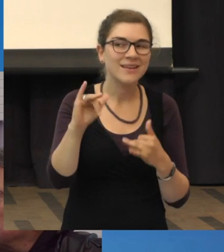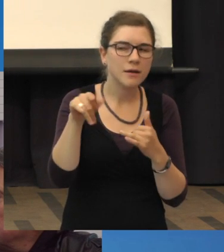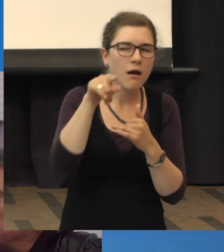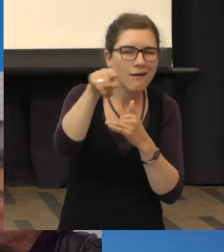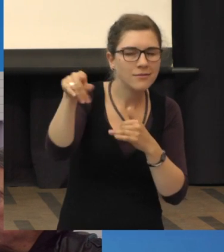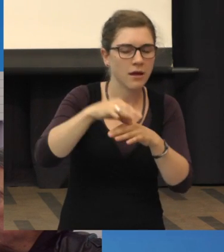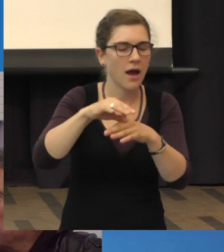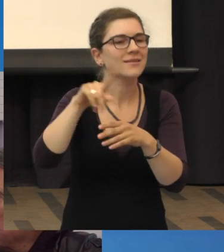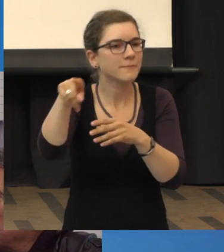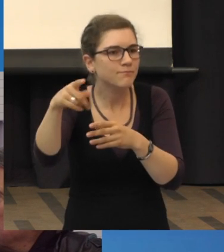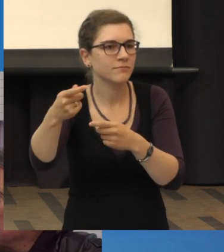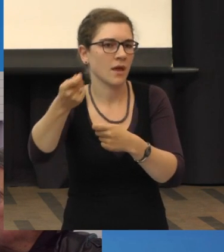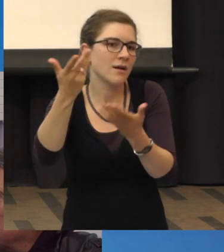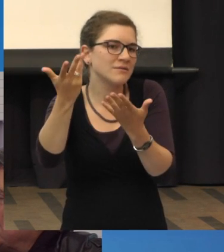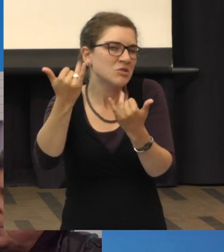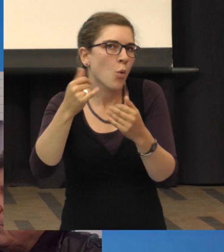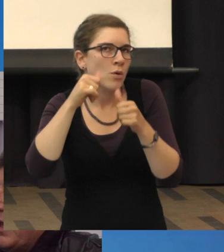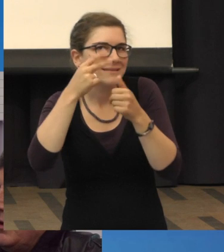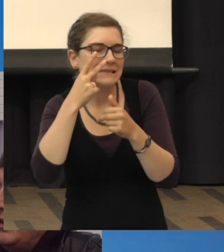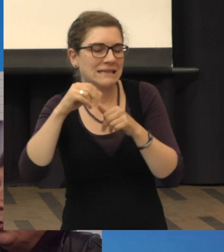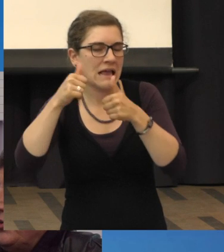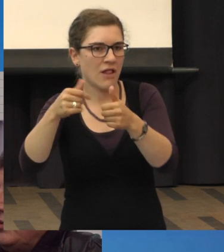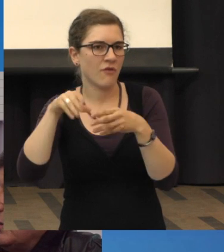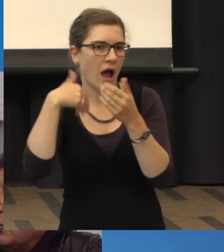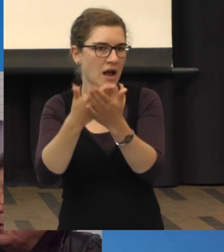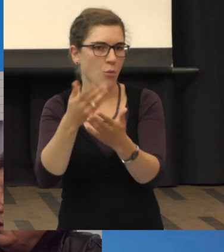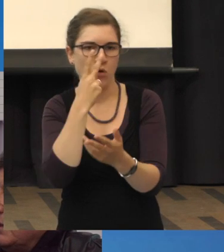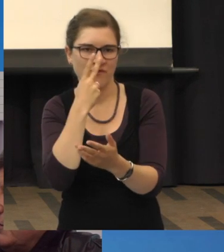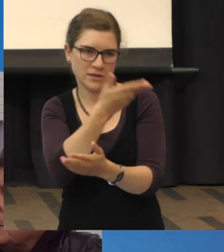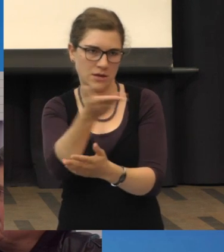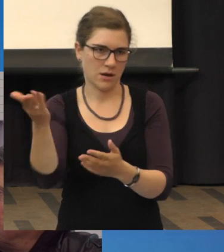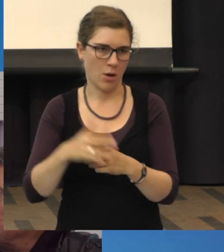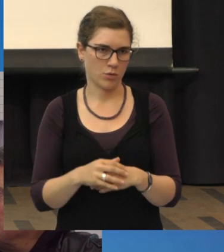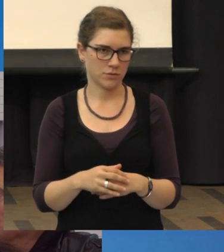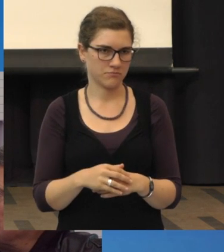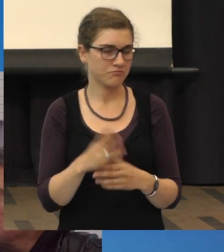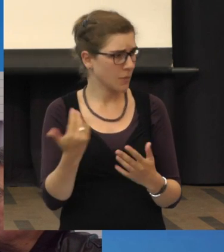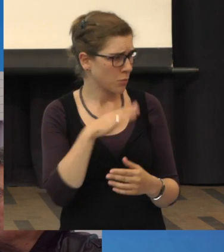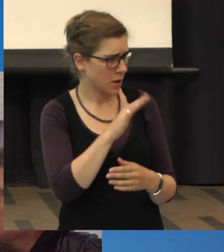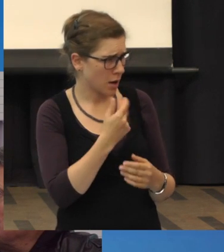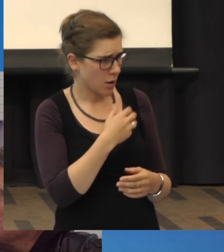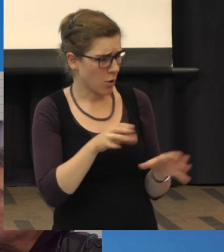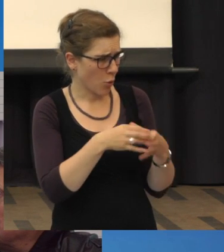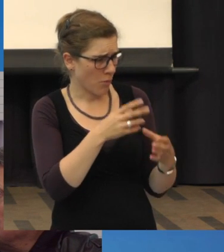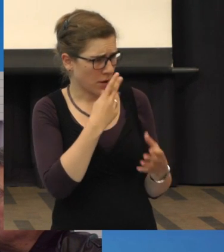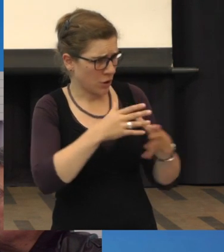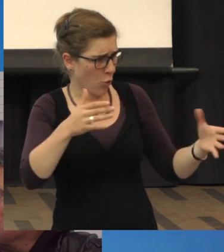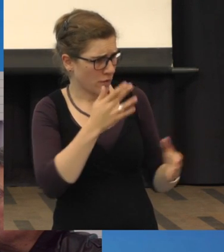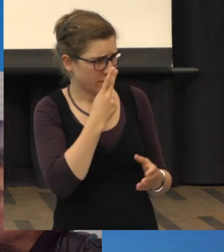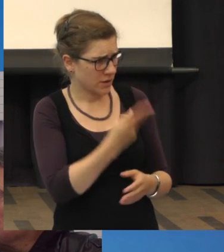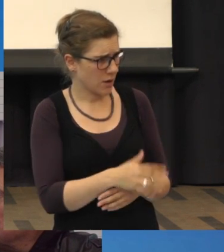und der Arzt verschreibt dann diese Sehhilfen. Wie groß ist Ihre Gruppe hier in Kassel? In Kassel ist die Gruppe ca.